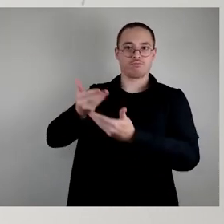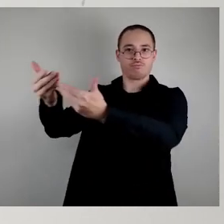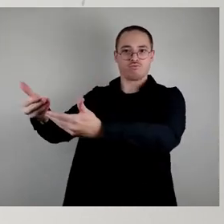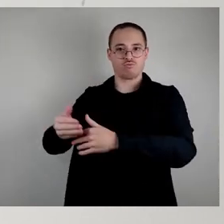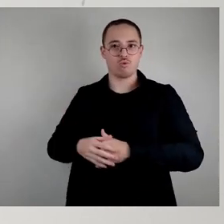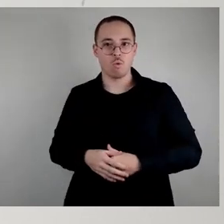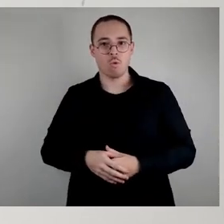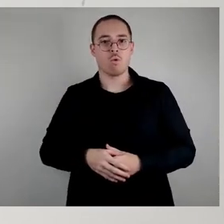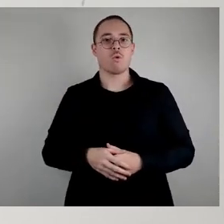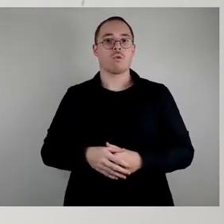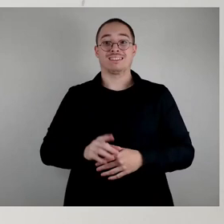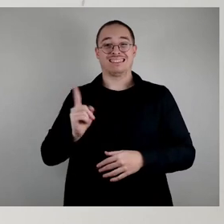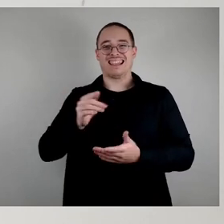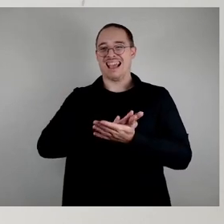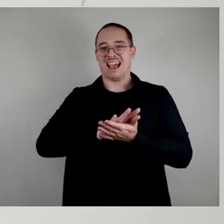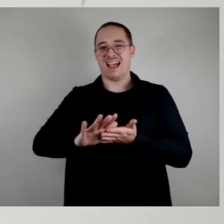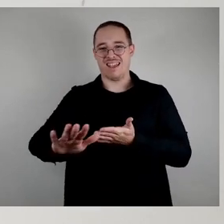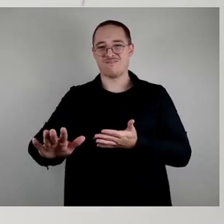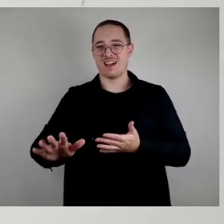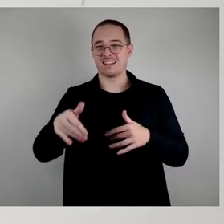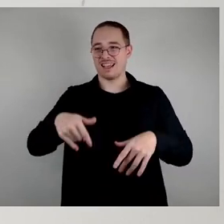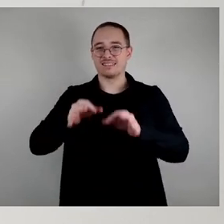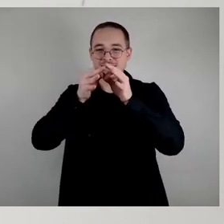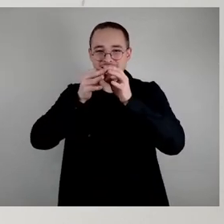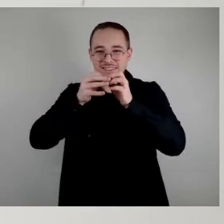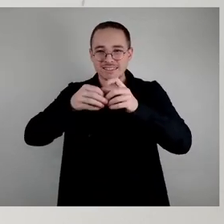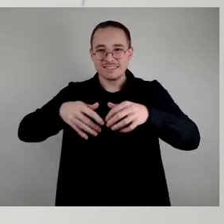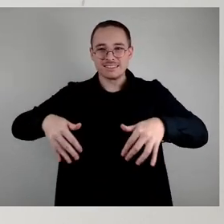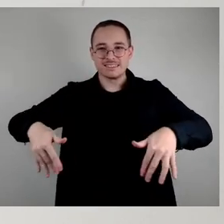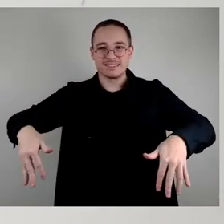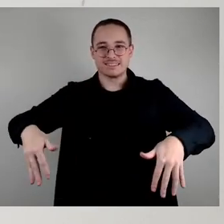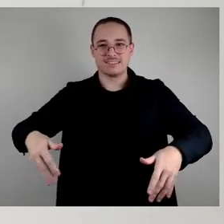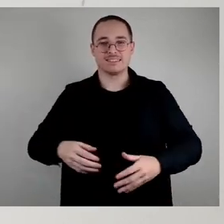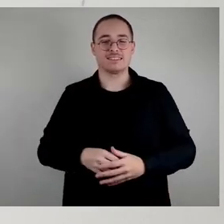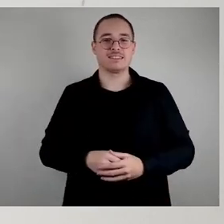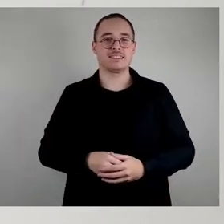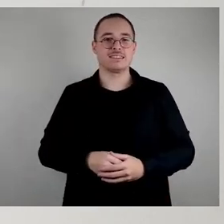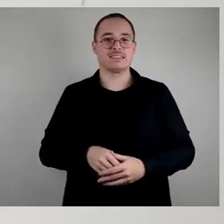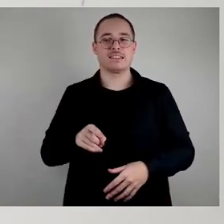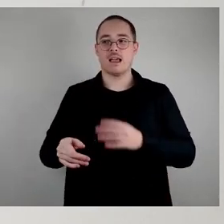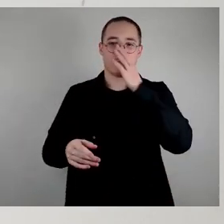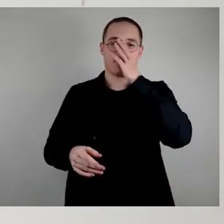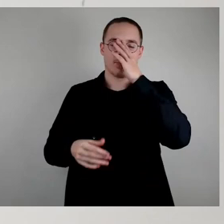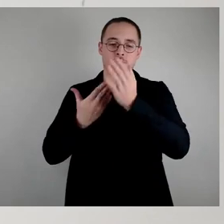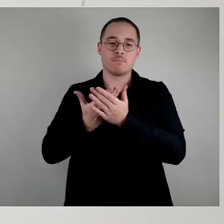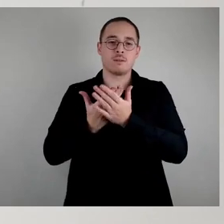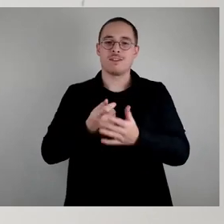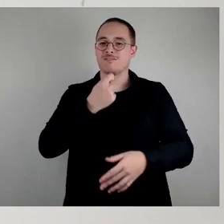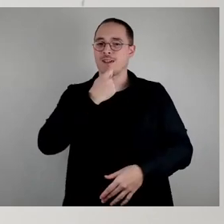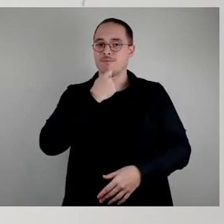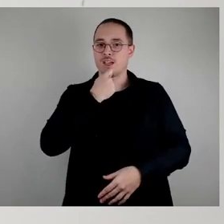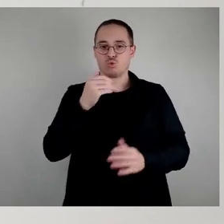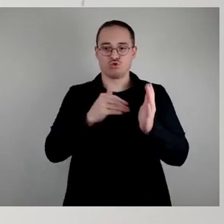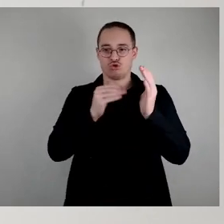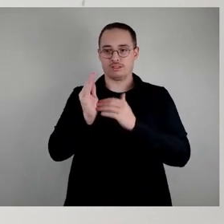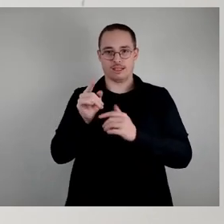sagen, weil es hängt auch daran, welches Verpflegungssystem von den Käterinnen gewählt wird. Es sind